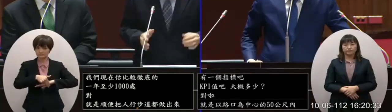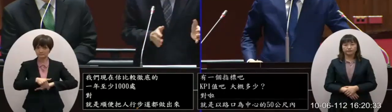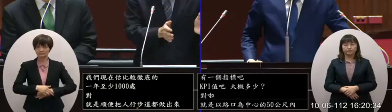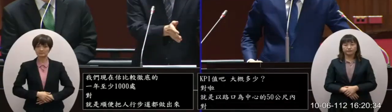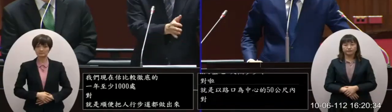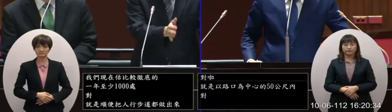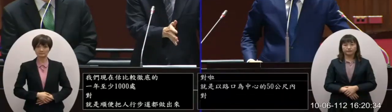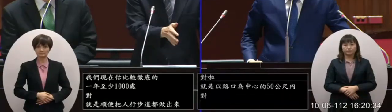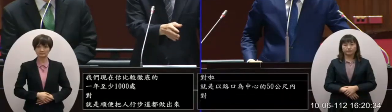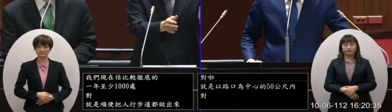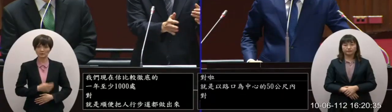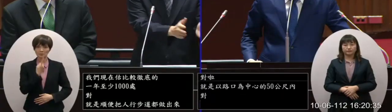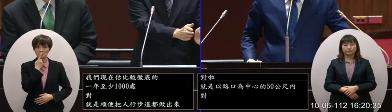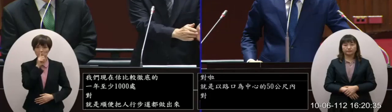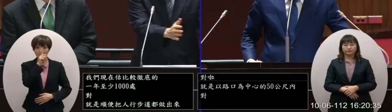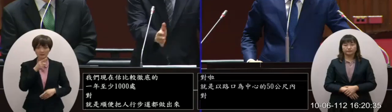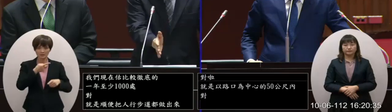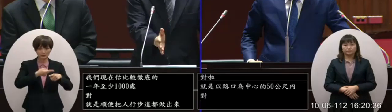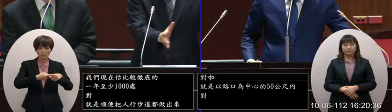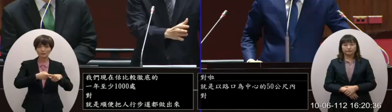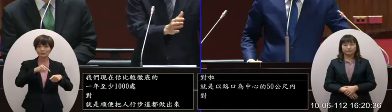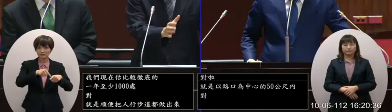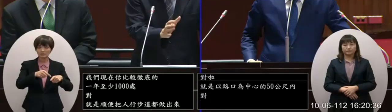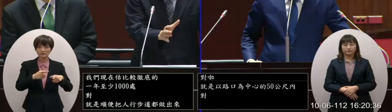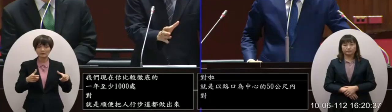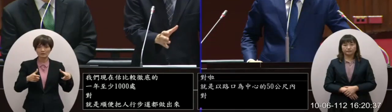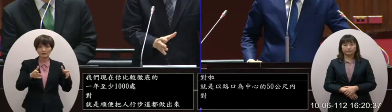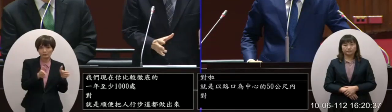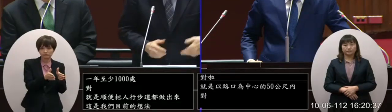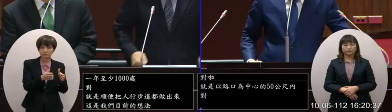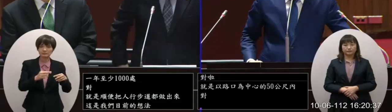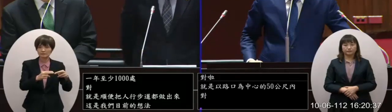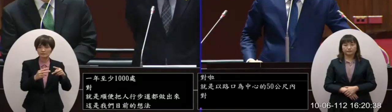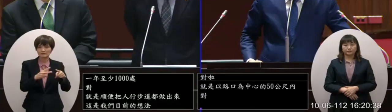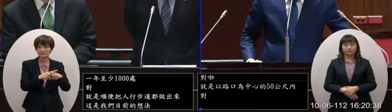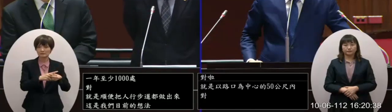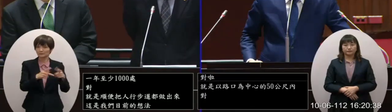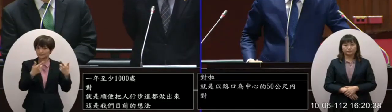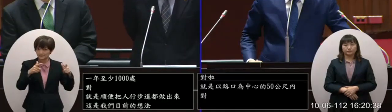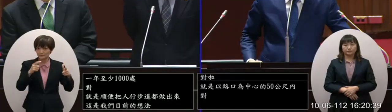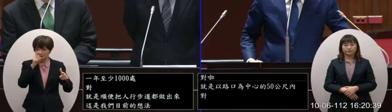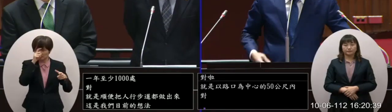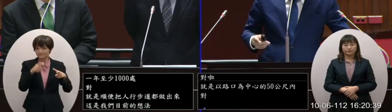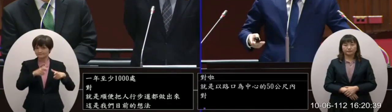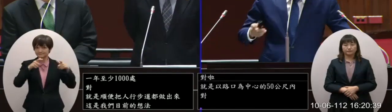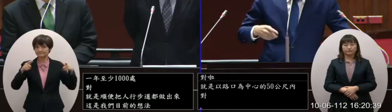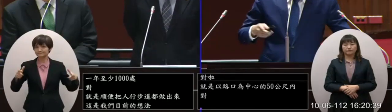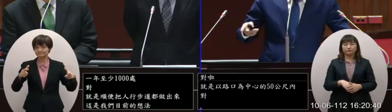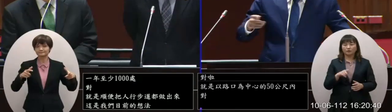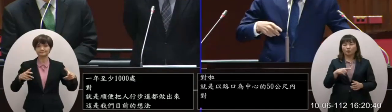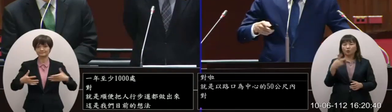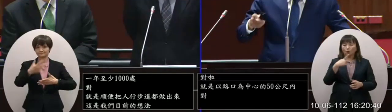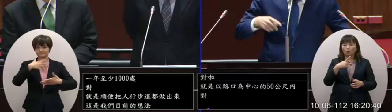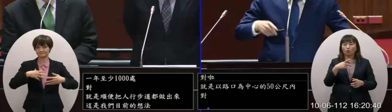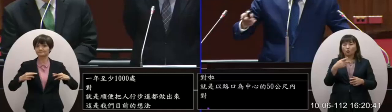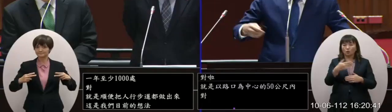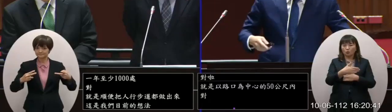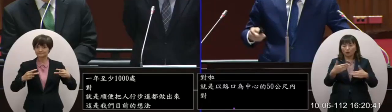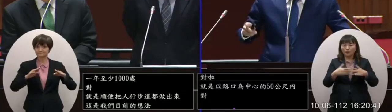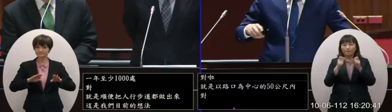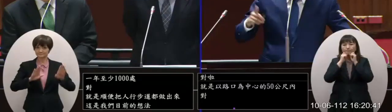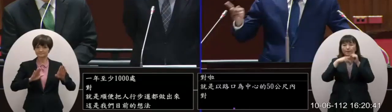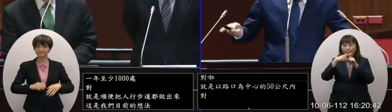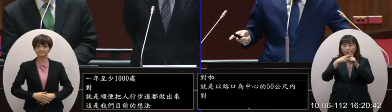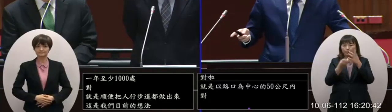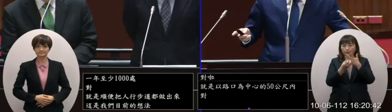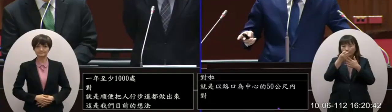一次不是只是路口把什麼形狀線退縮小小的改善我們是希望比較大的改善對因為你還有道路品質的